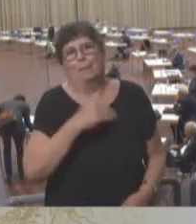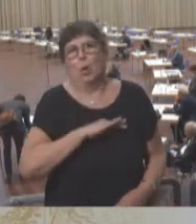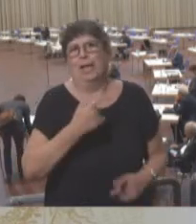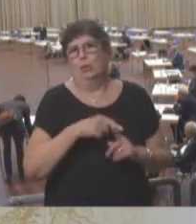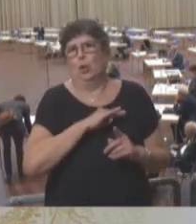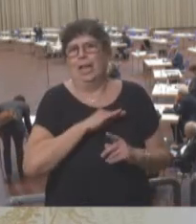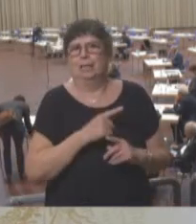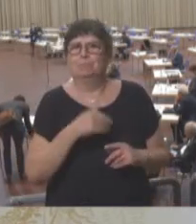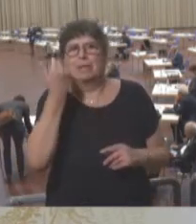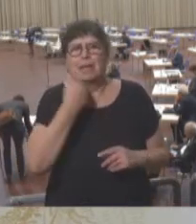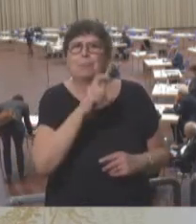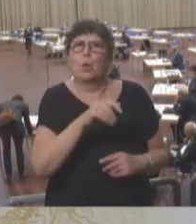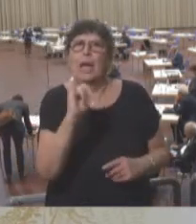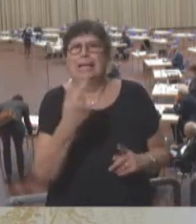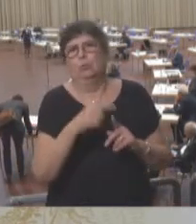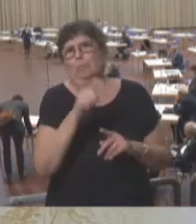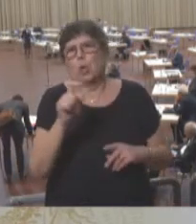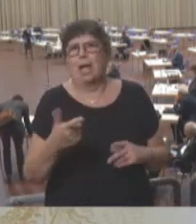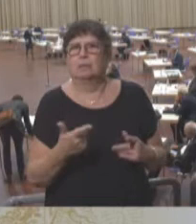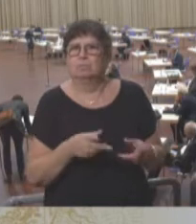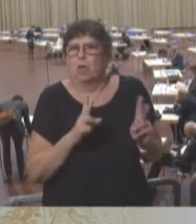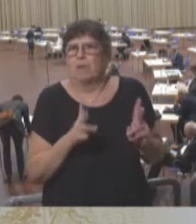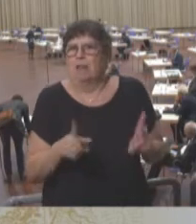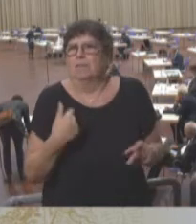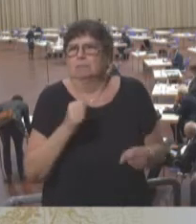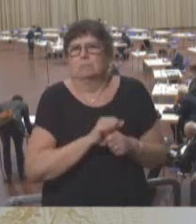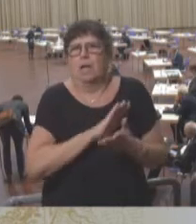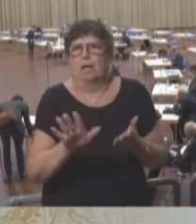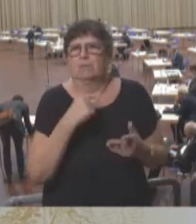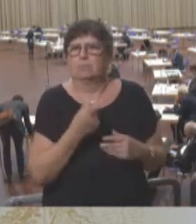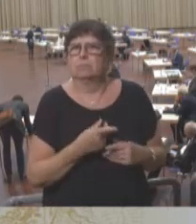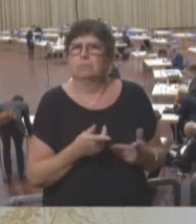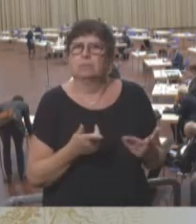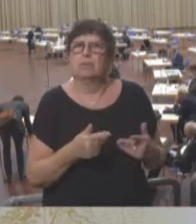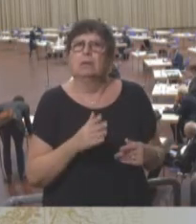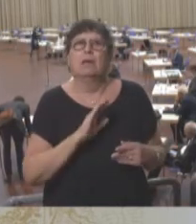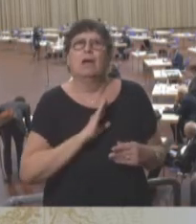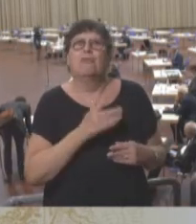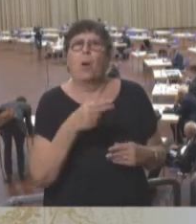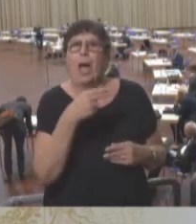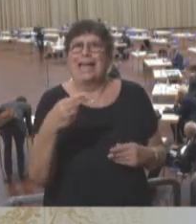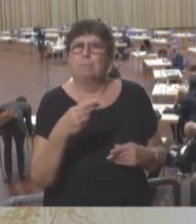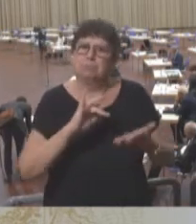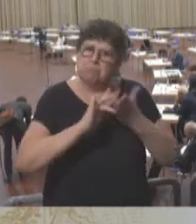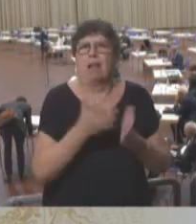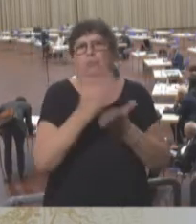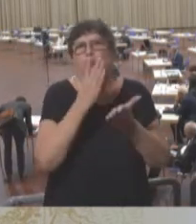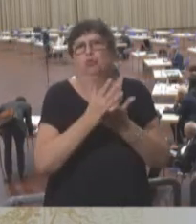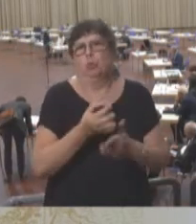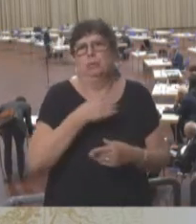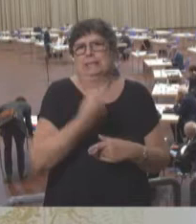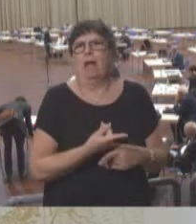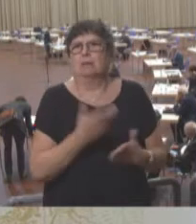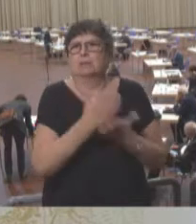liebe Bürgerinnen und Bürger. Eigentlich könnte ich mir das ganz einfach machen und sagen, ich glaube, Dagmar Halb hat alles dazu gesagt.